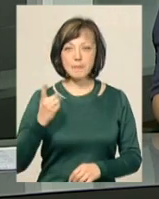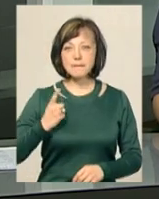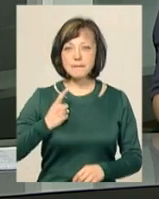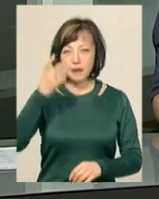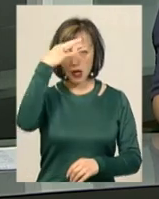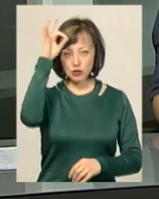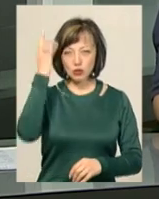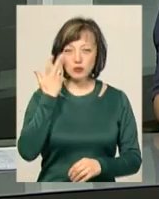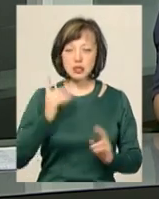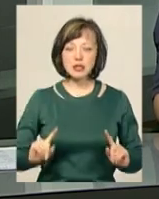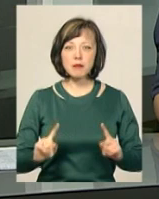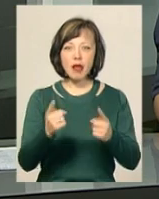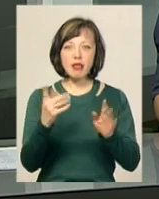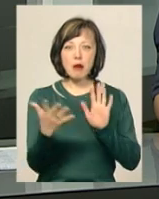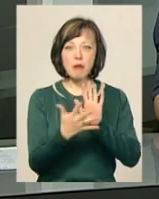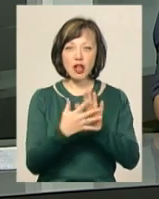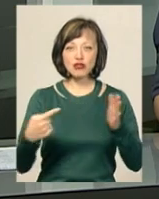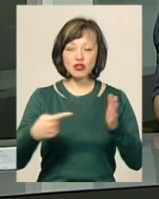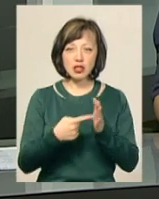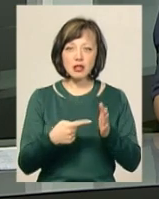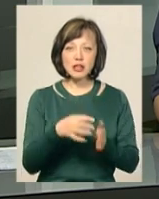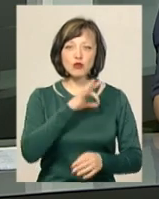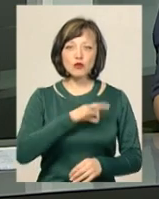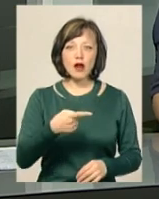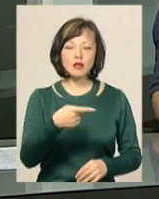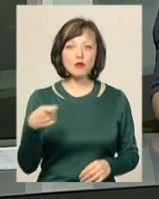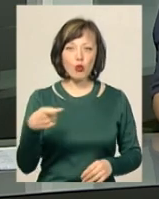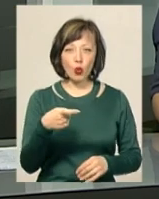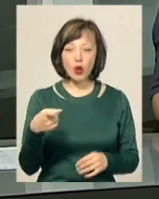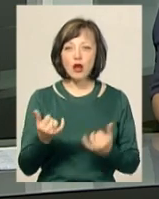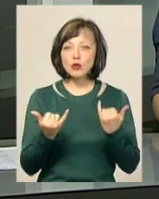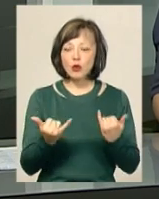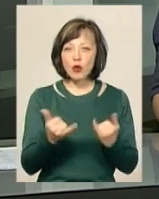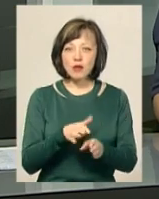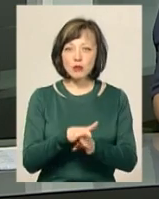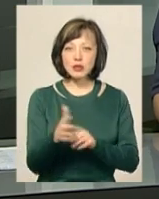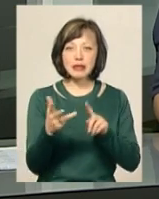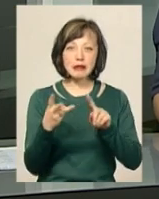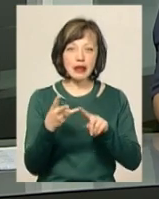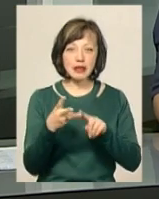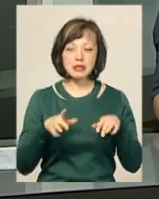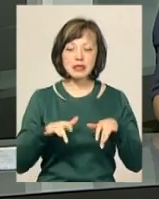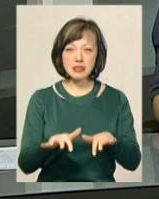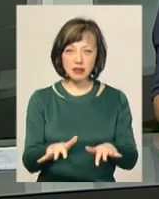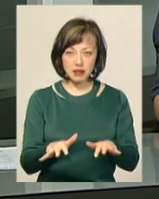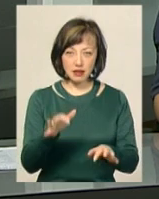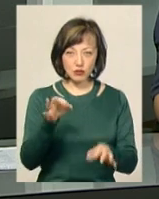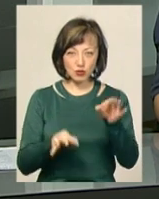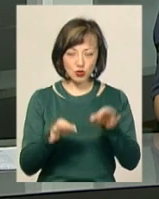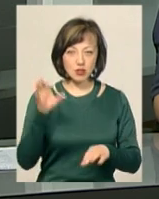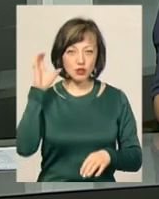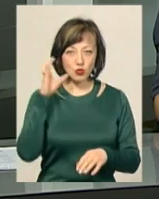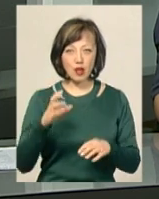під час затримання нападника із шилом застосували табельну вогнепальну зброю. Сьогодні відбулося третє засідання у справі. У суді заслухали